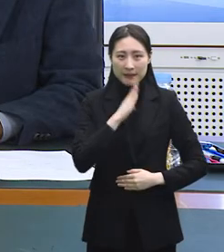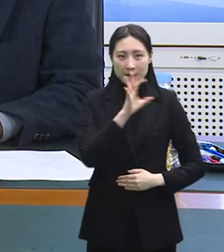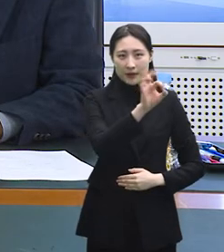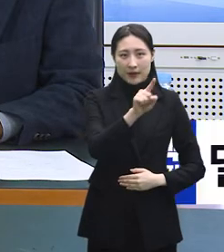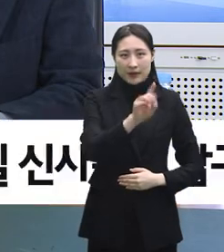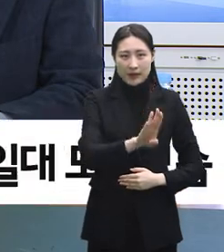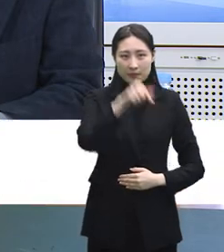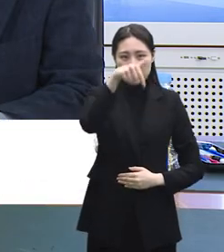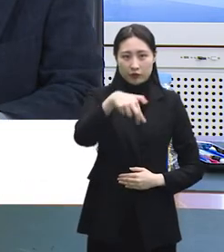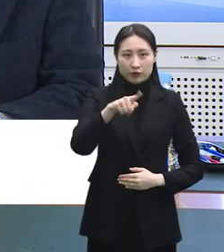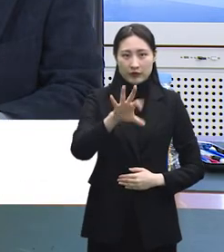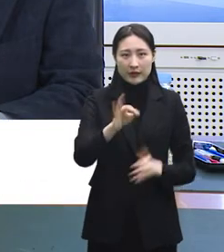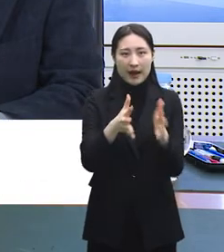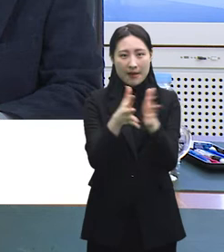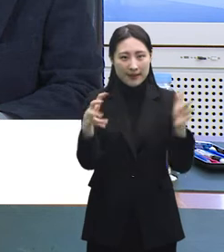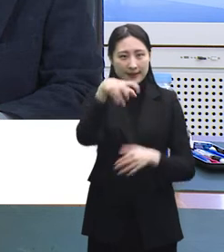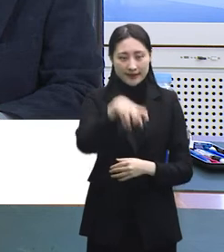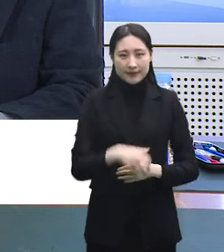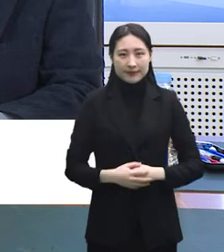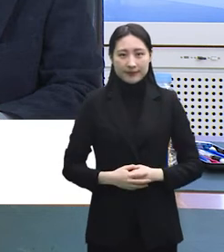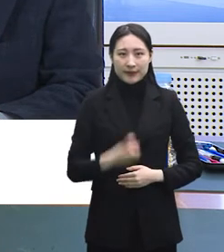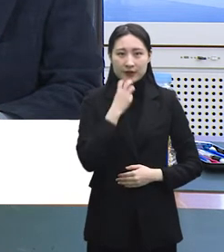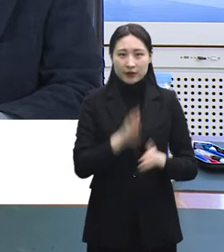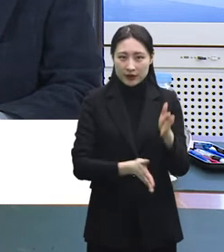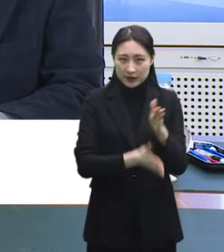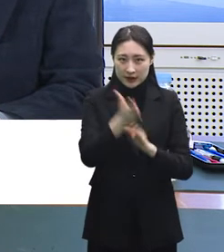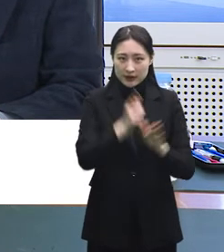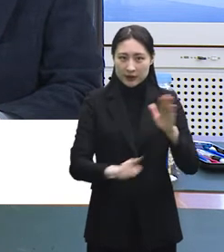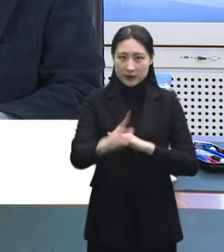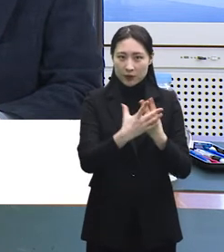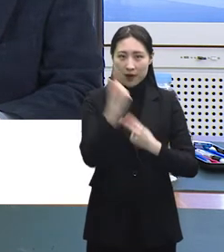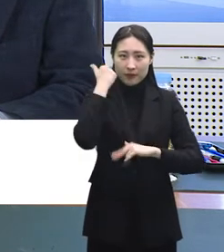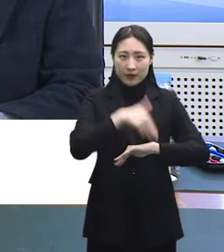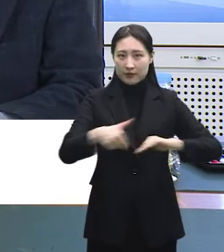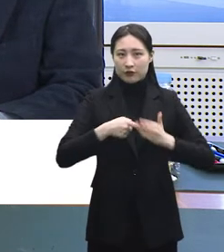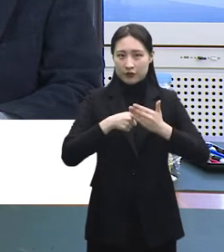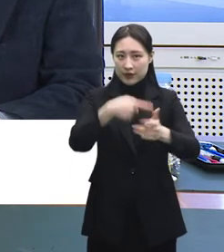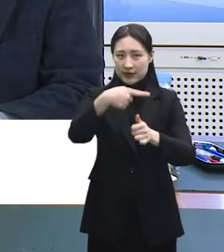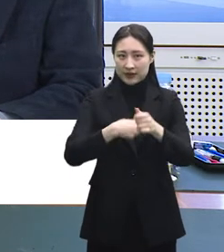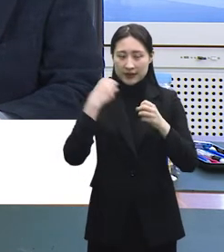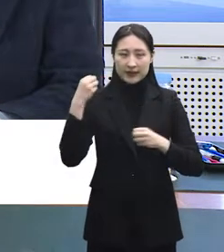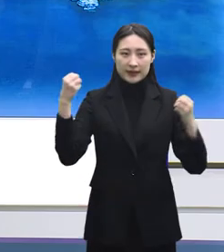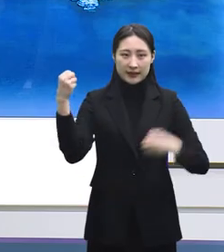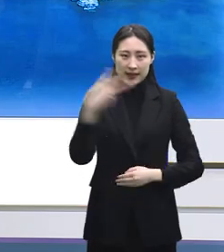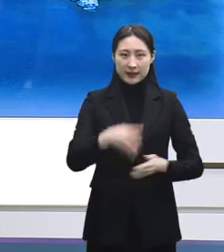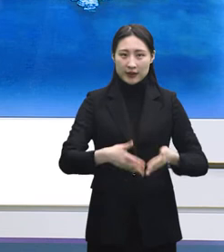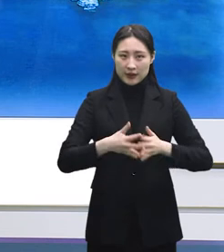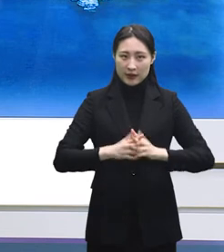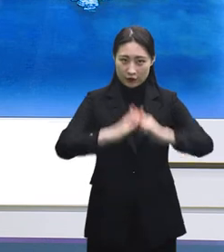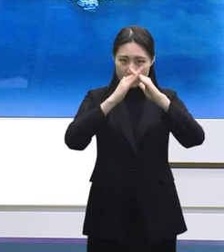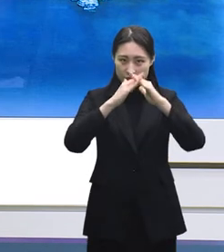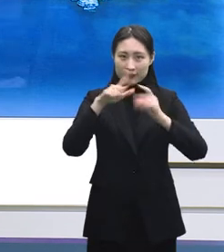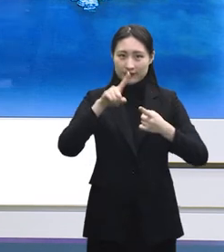압구정 아파트 지부입니다. 서울시 신속통합기획이 추진되면서 재건축 사업에 박차를